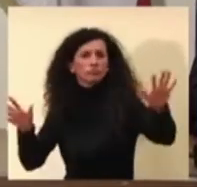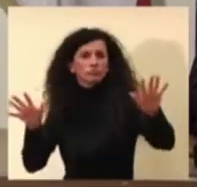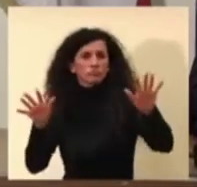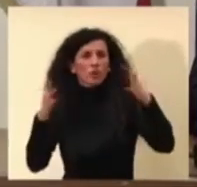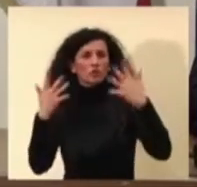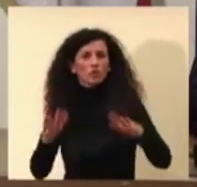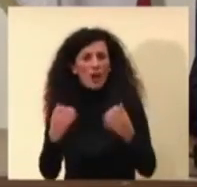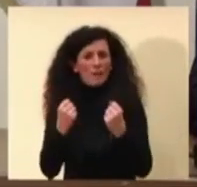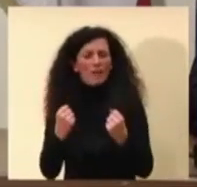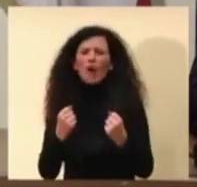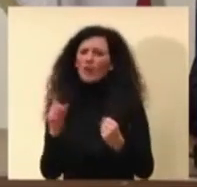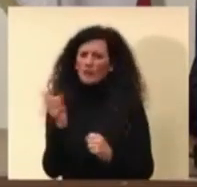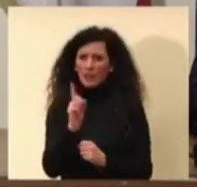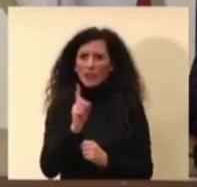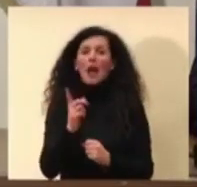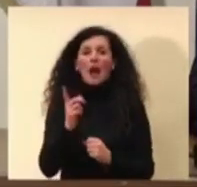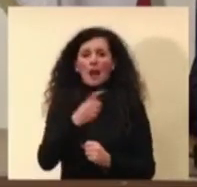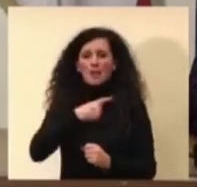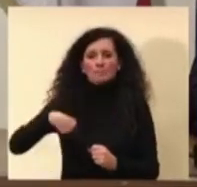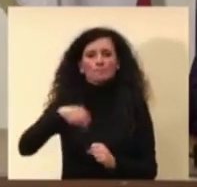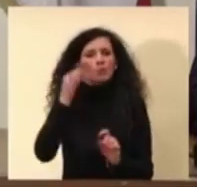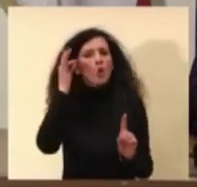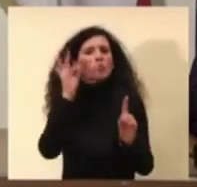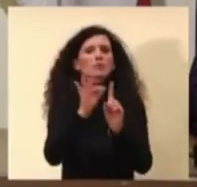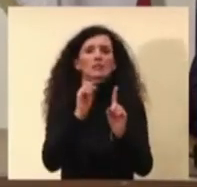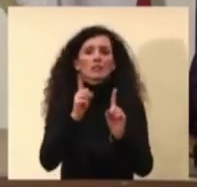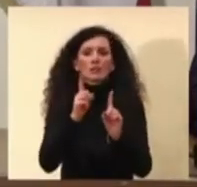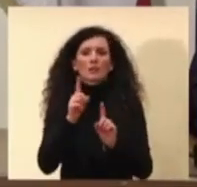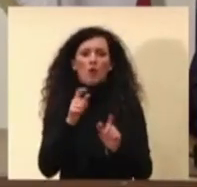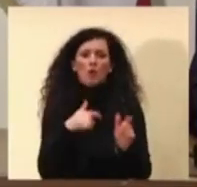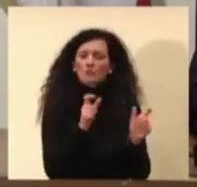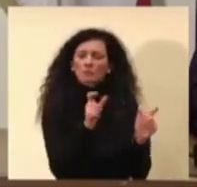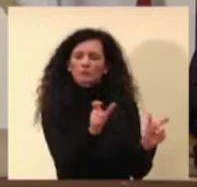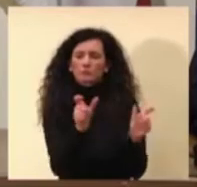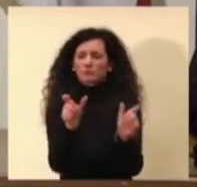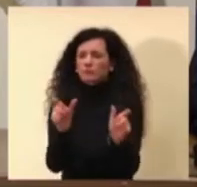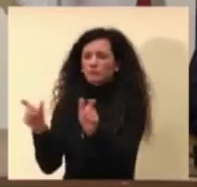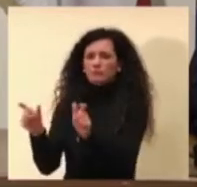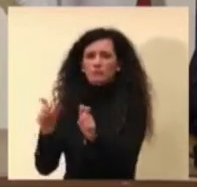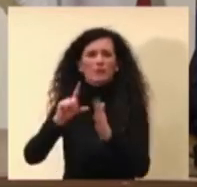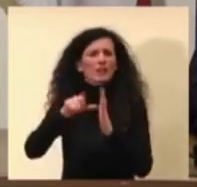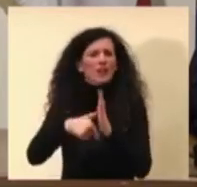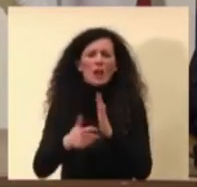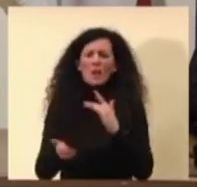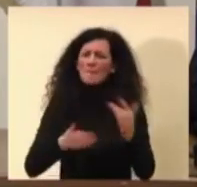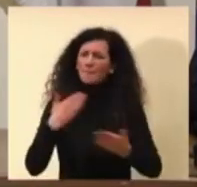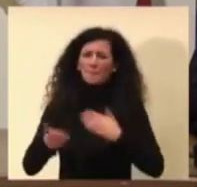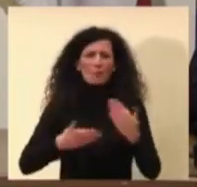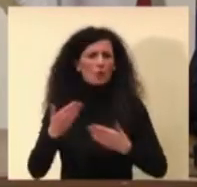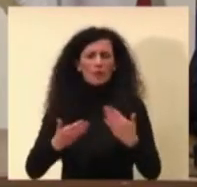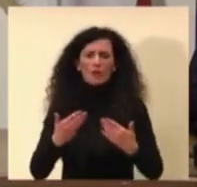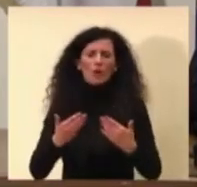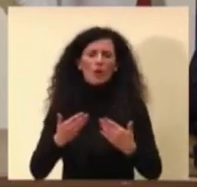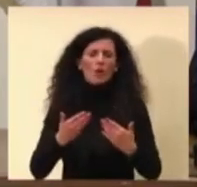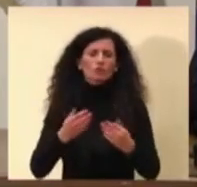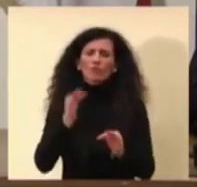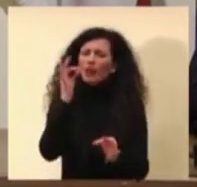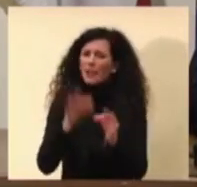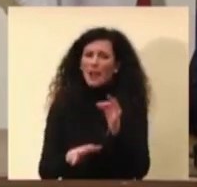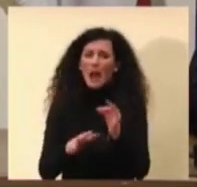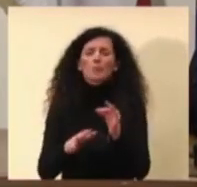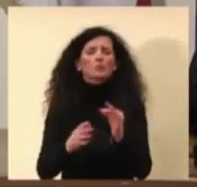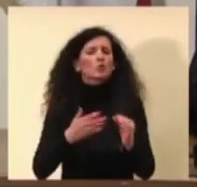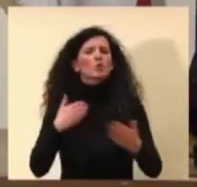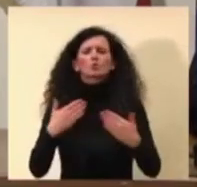tempestivamente e in maniera molto, molto, oltre che rapida, io oserei dire aggressiva.